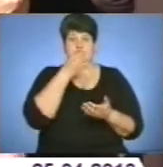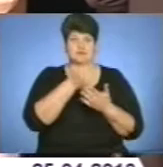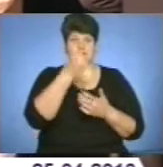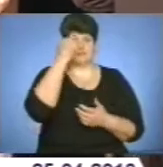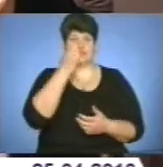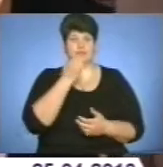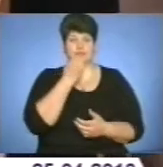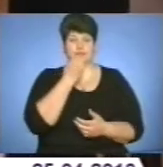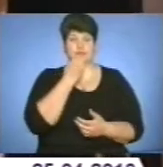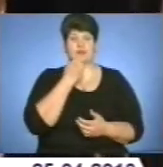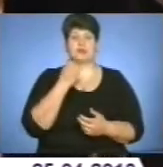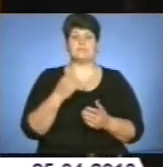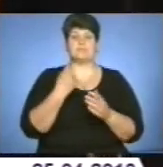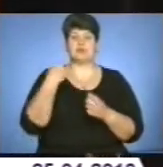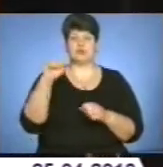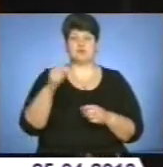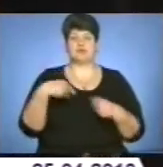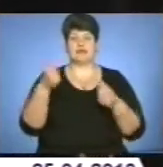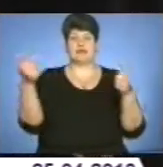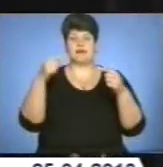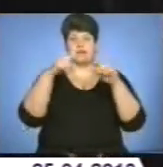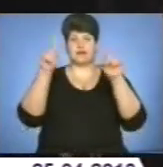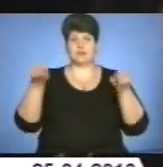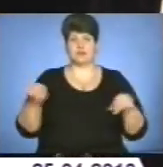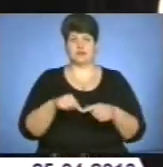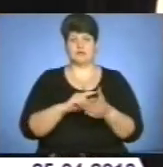Переможців рейтингу нагородили грамотами та відзнаками.